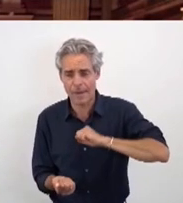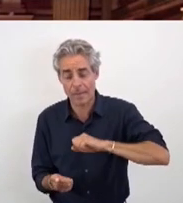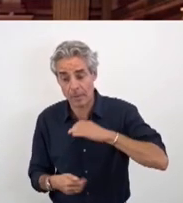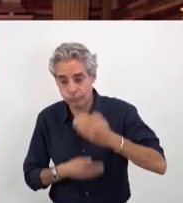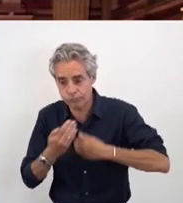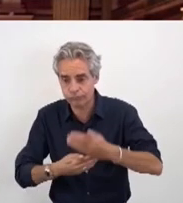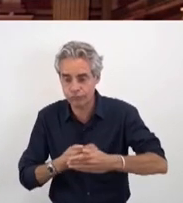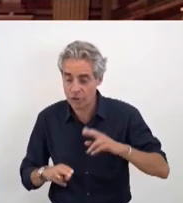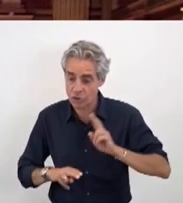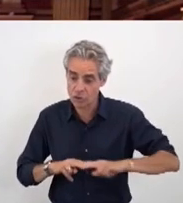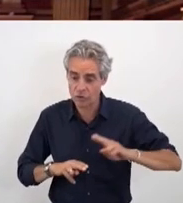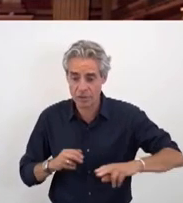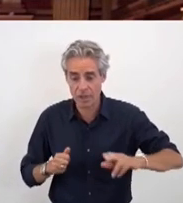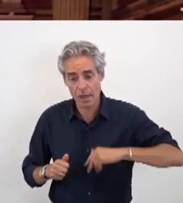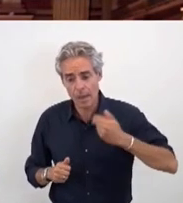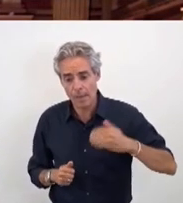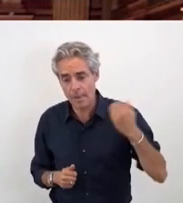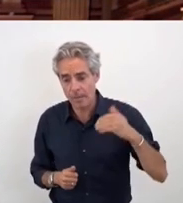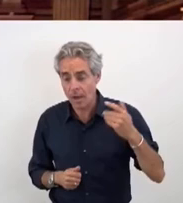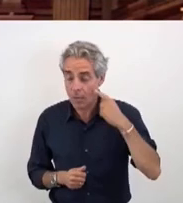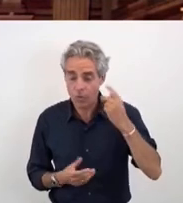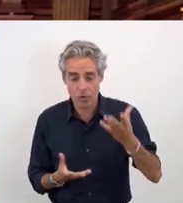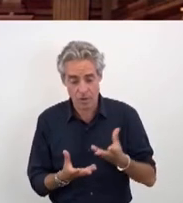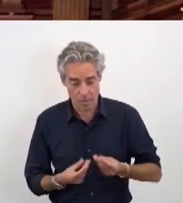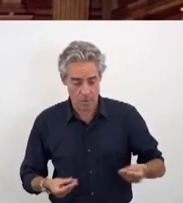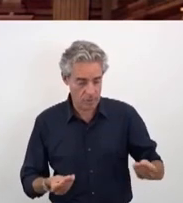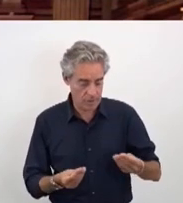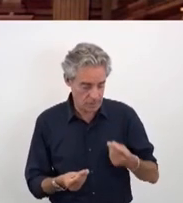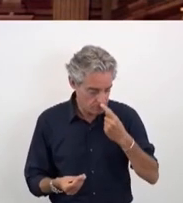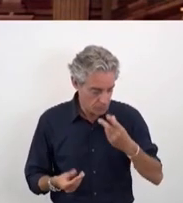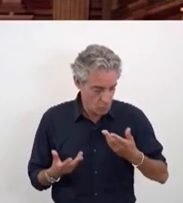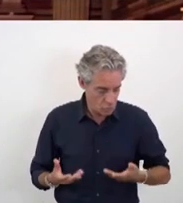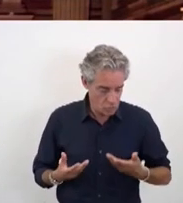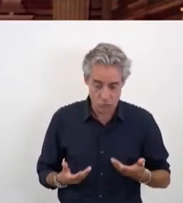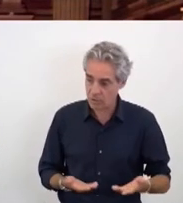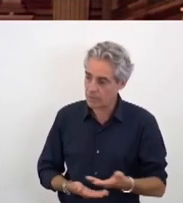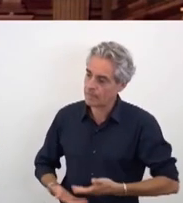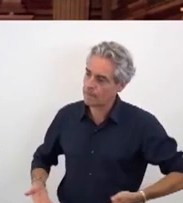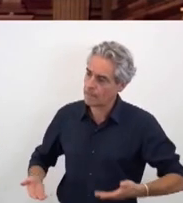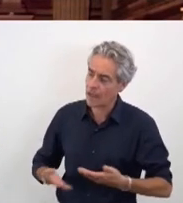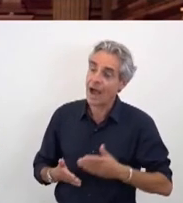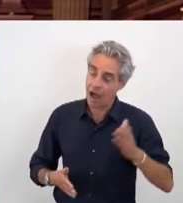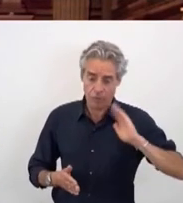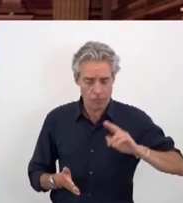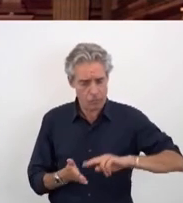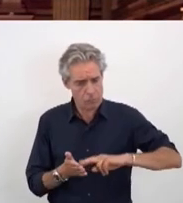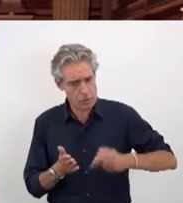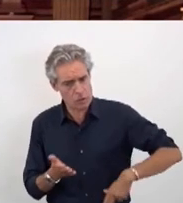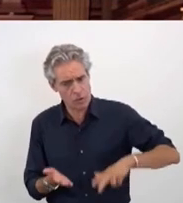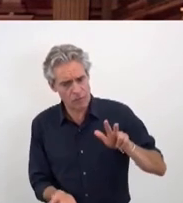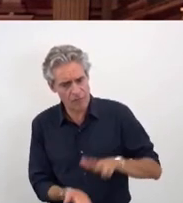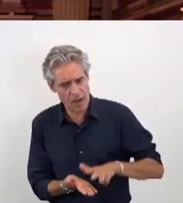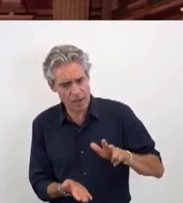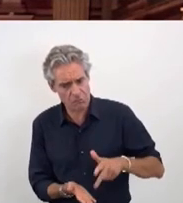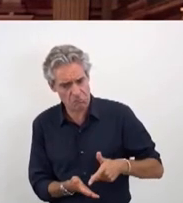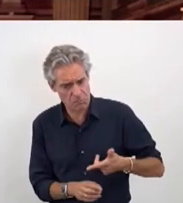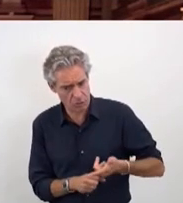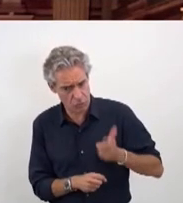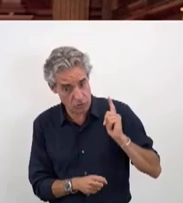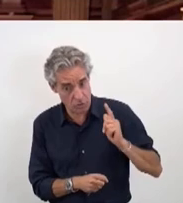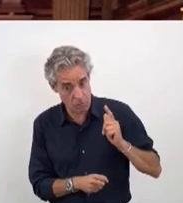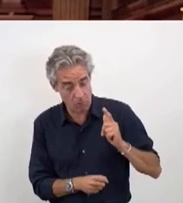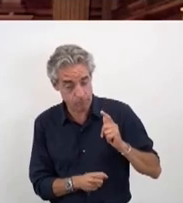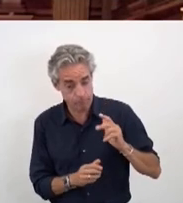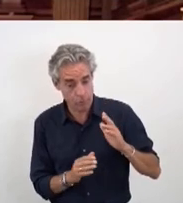les chantiers aux Obiers pour que la population n pas le sentiment qu'alors même que nous avions signé ce projet de renouvellement urbain,